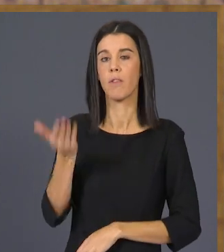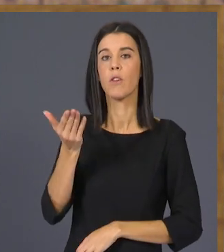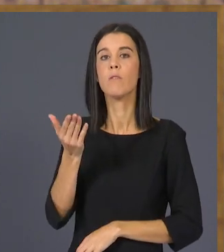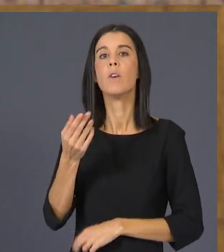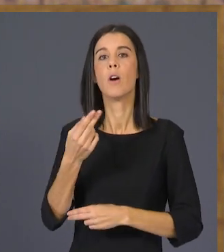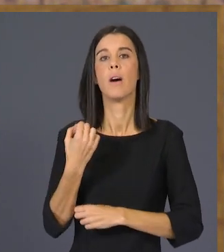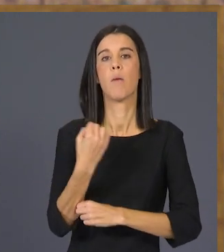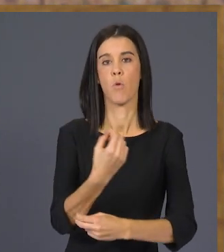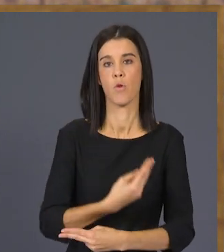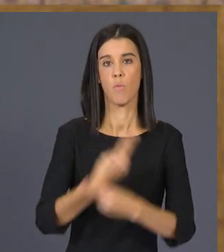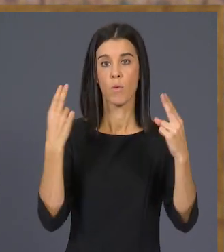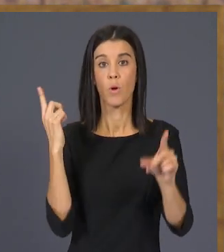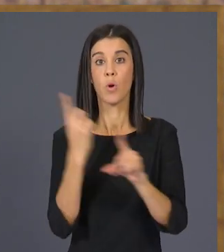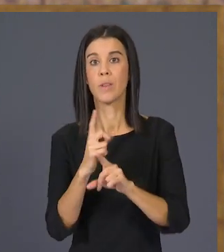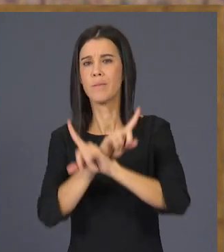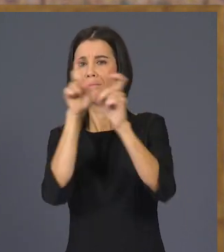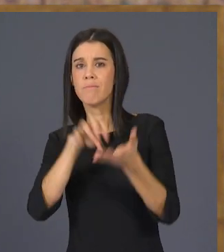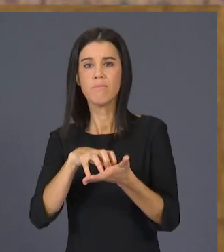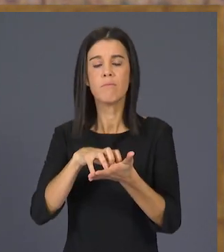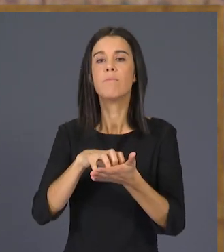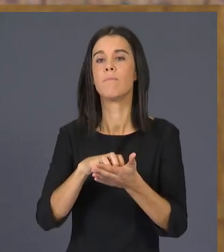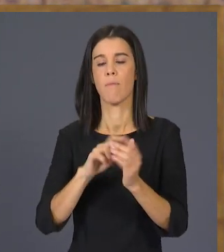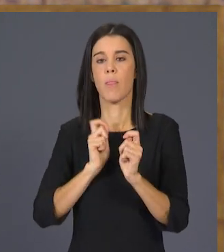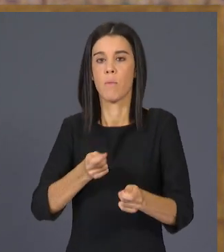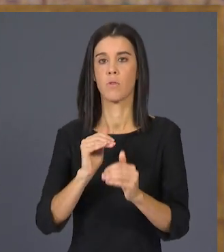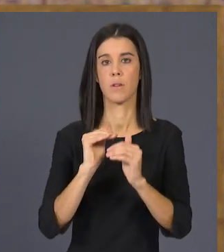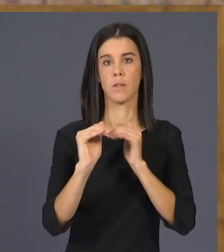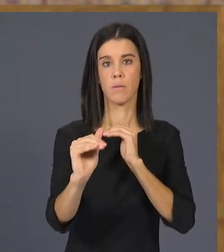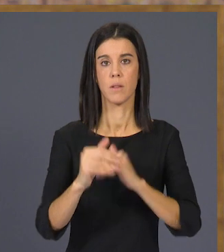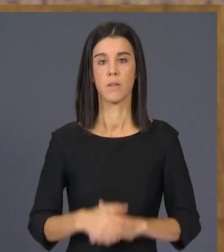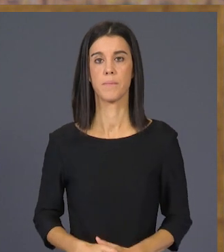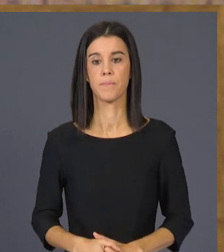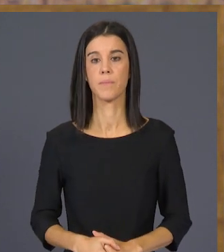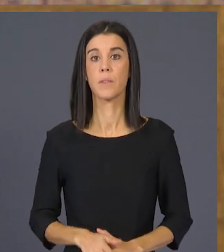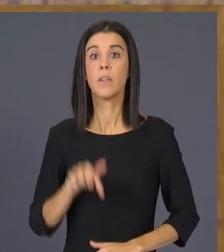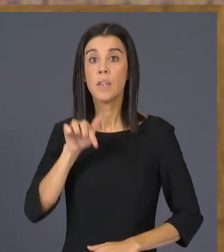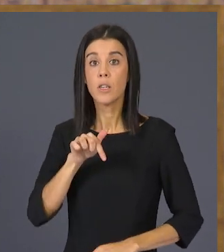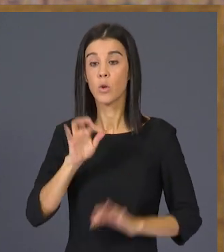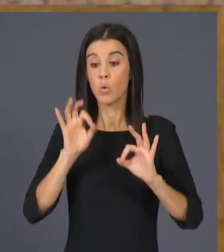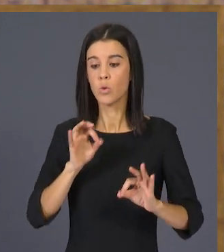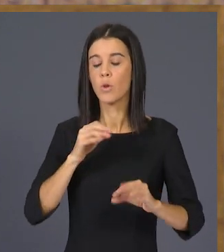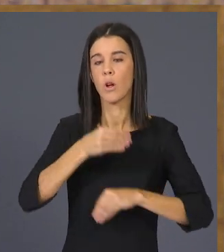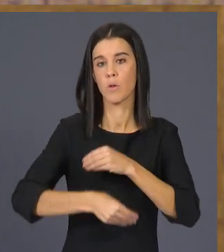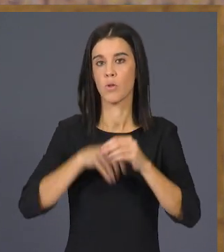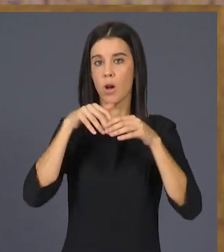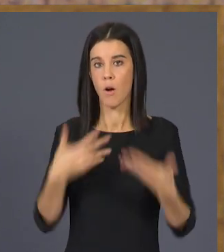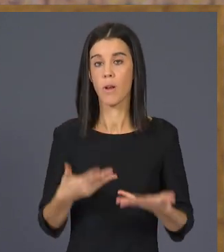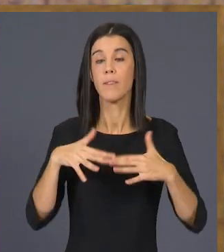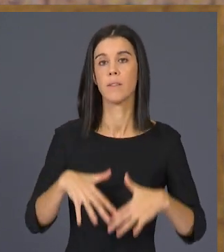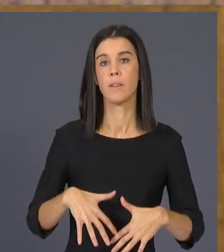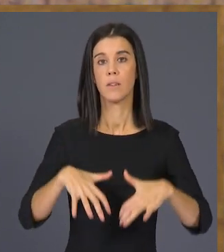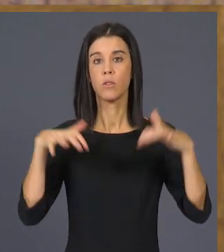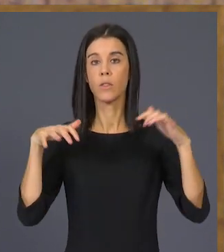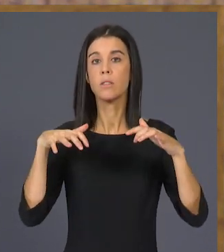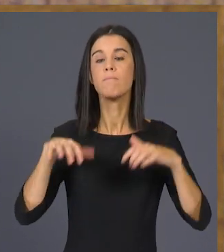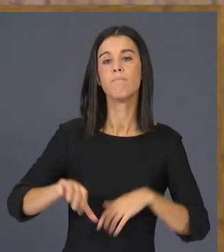suport públic. Contra la incertesa, estabilitat. És això el que acabem de fer. Les Corts han